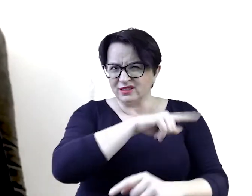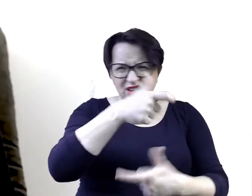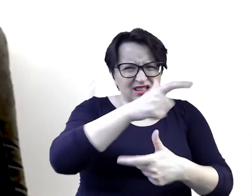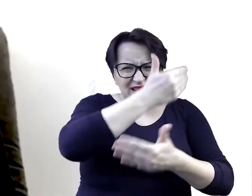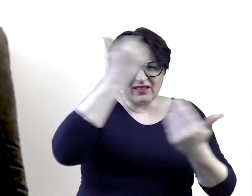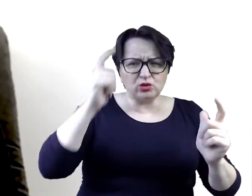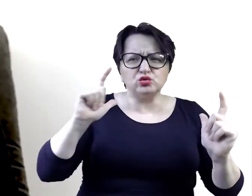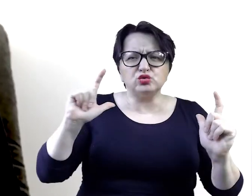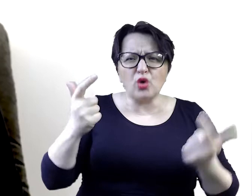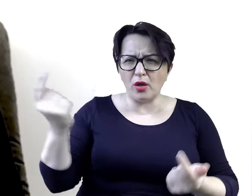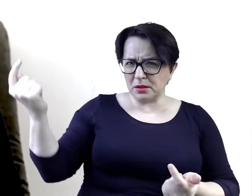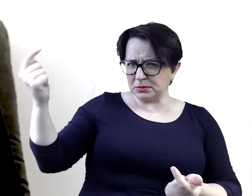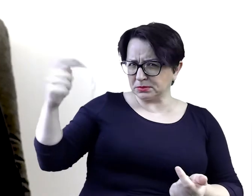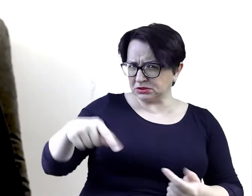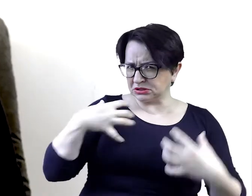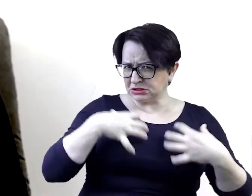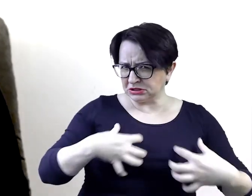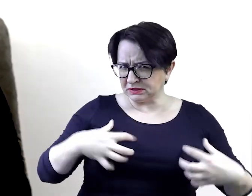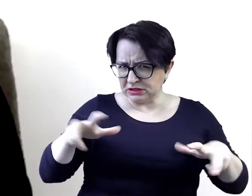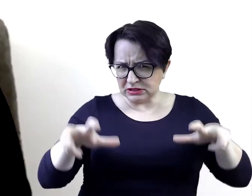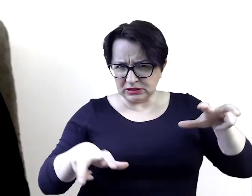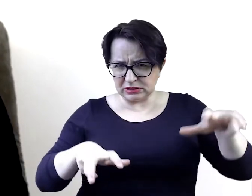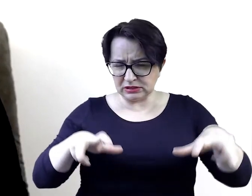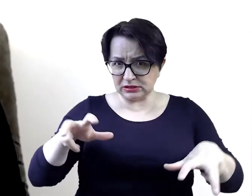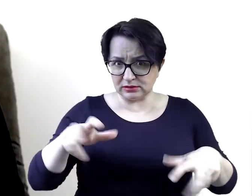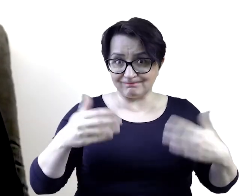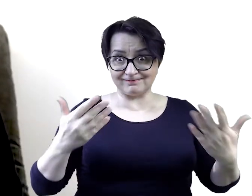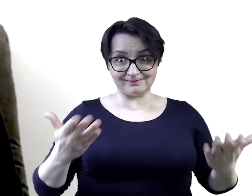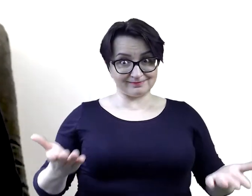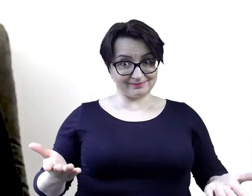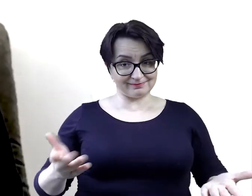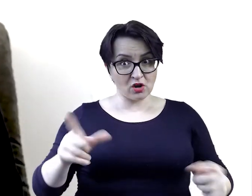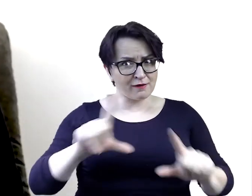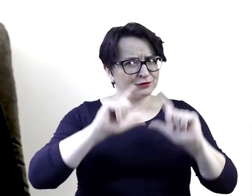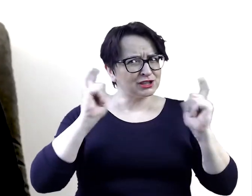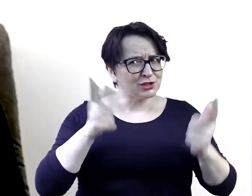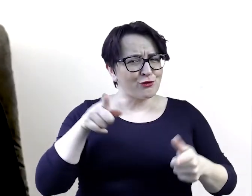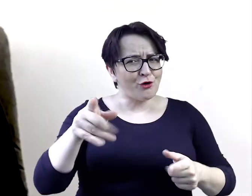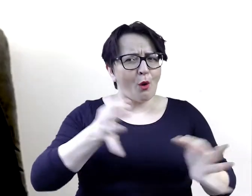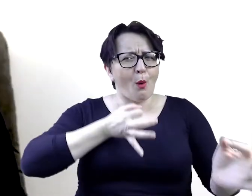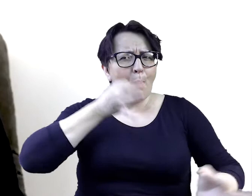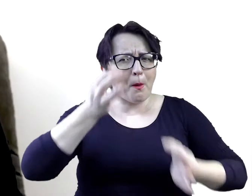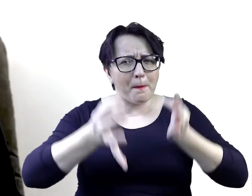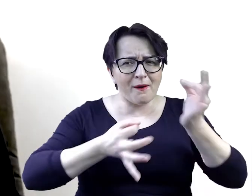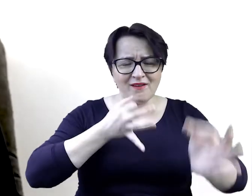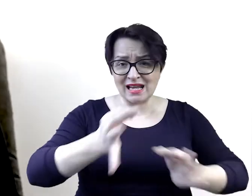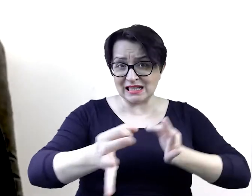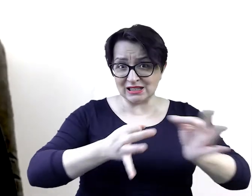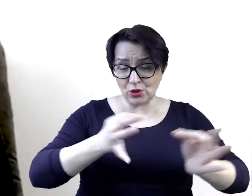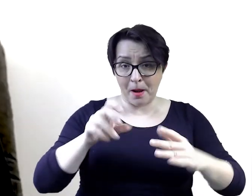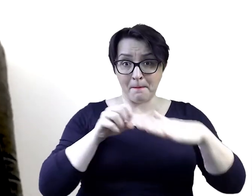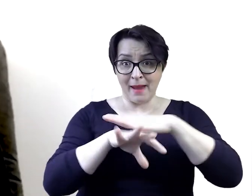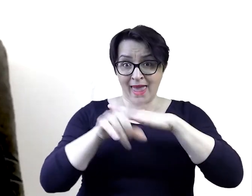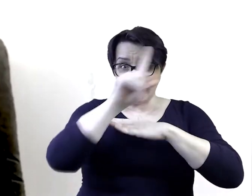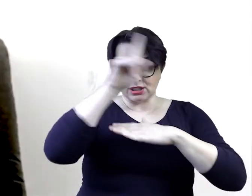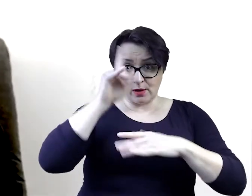znalazł Te wszystkie historie Dzięki wszechmocy dzisiejszych Mediów społecznościowych Nie uszły uwadze mieszkańców Całej Polski